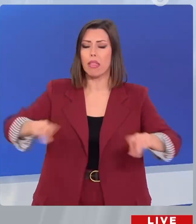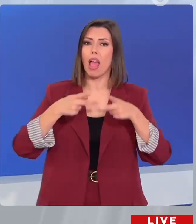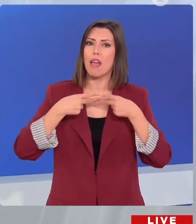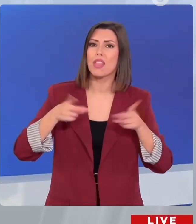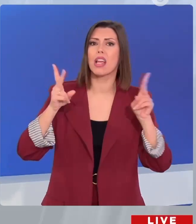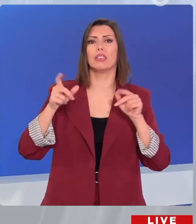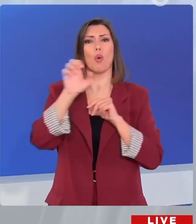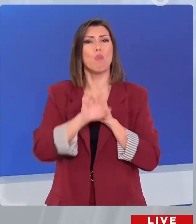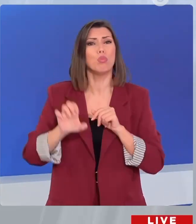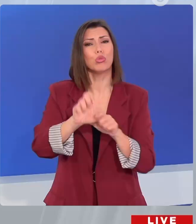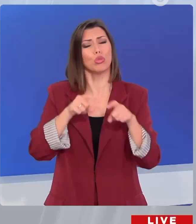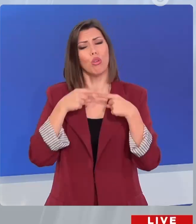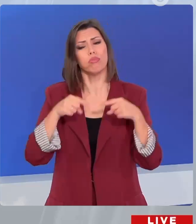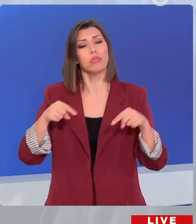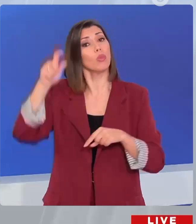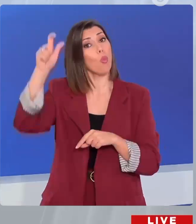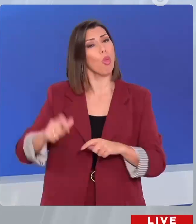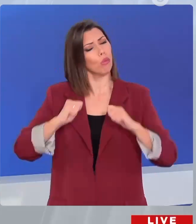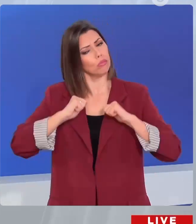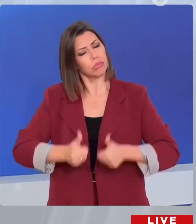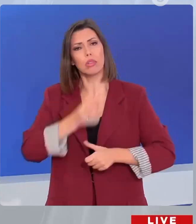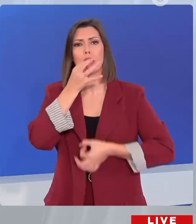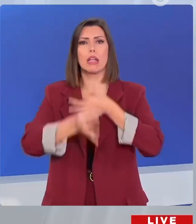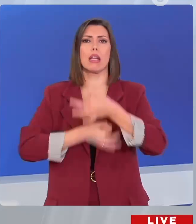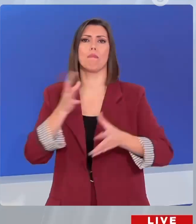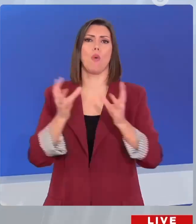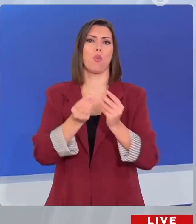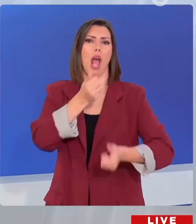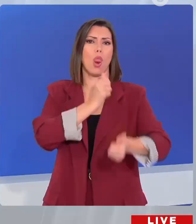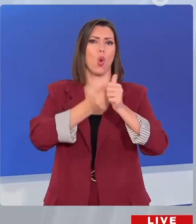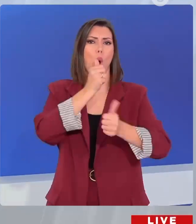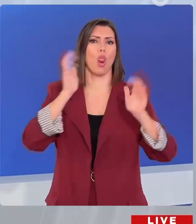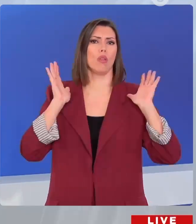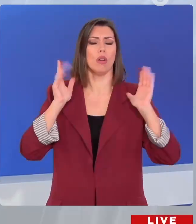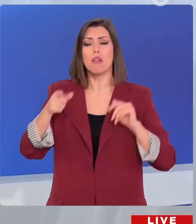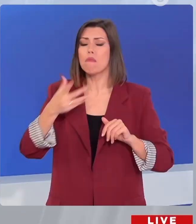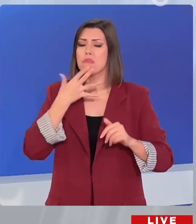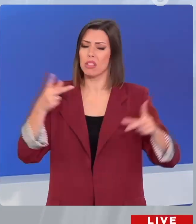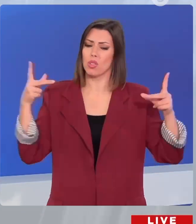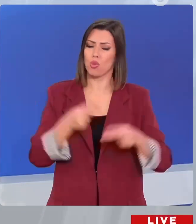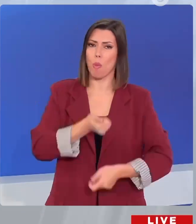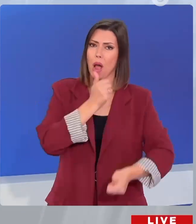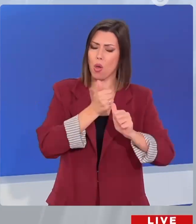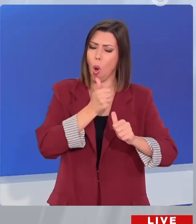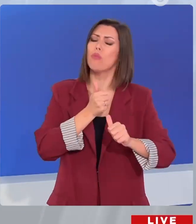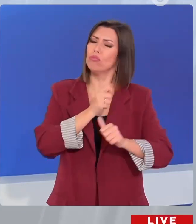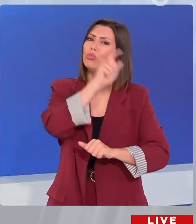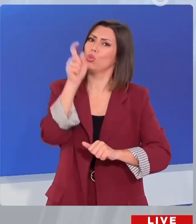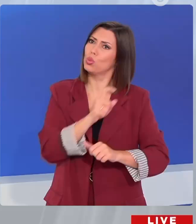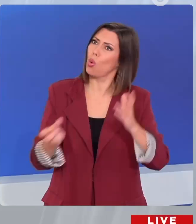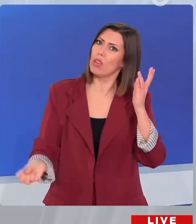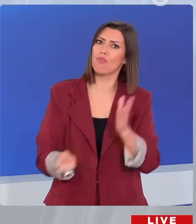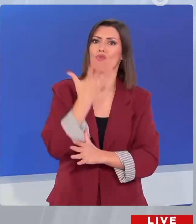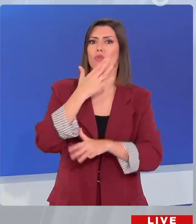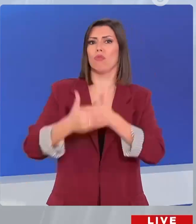μιλήσει ανοιχτά για τη σχέση του με το αλκοόλ. Ξαναγεννήθηκε την ημέρα που έκοψε το ποτό. Ποτέ όμως δεν έπαψε να θεωρεί τον εαυτό του